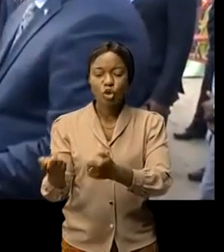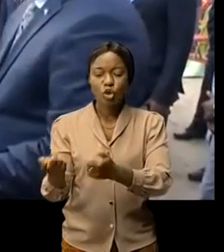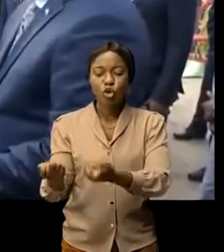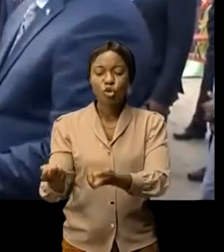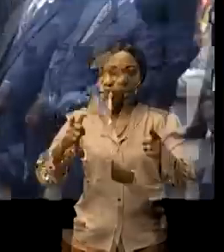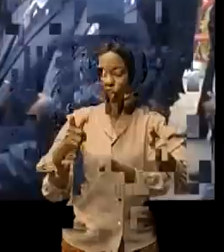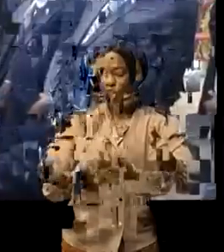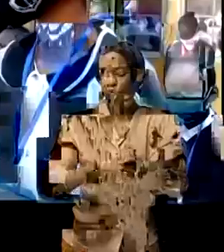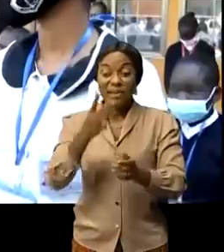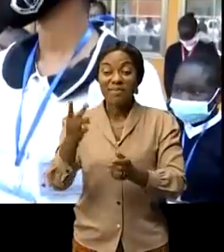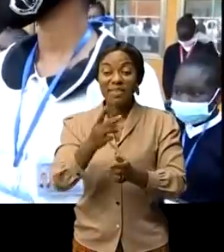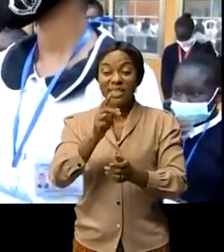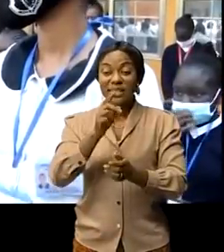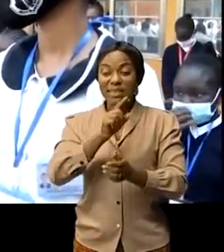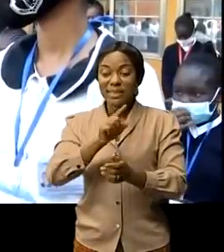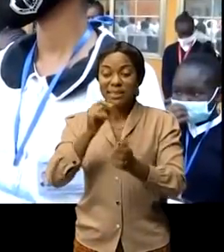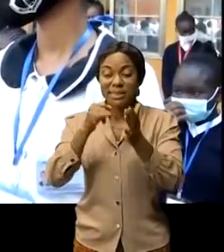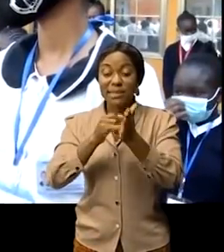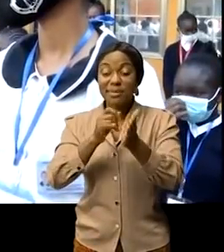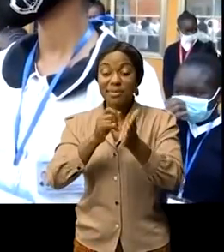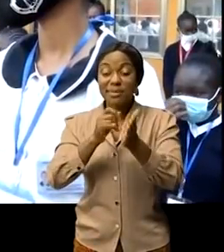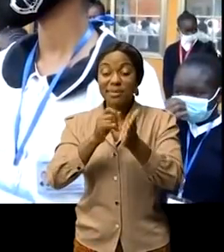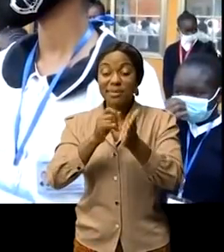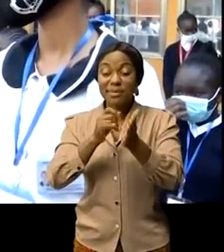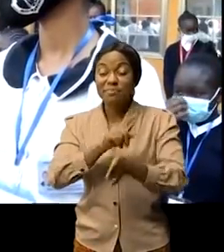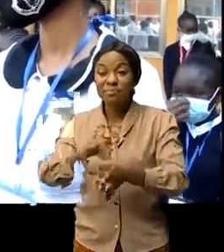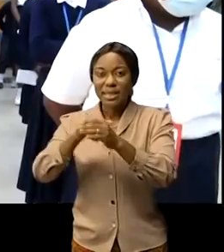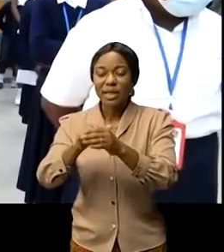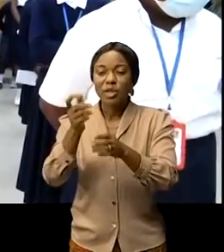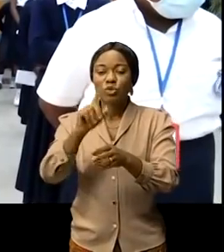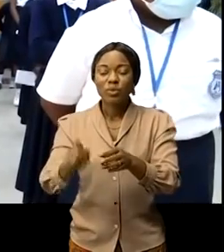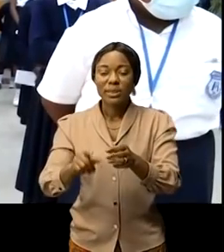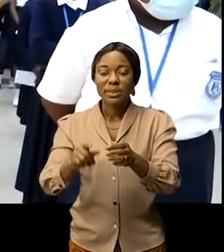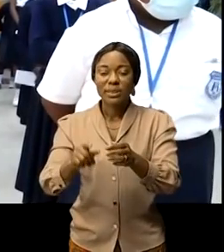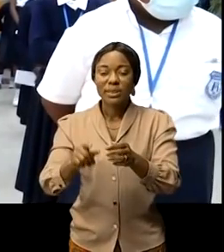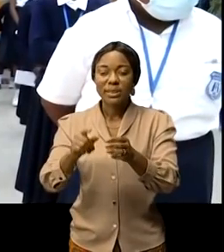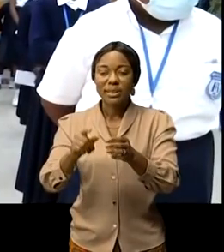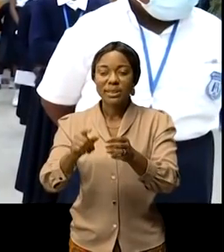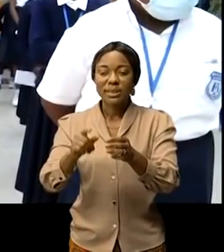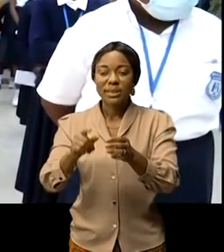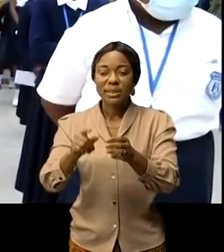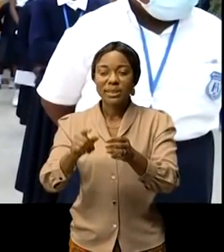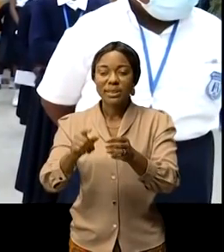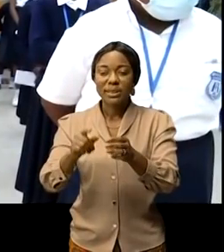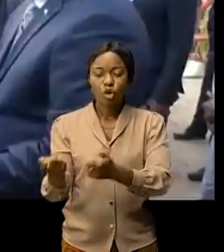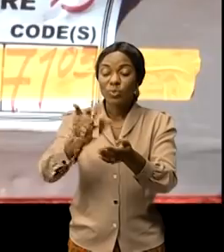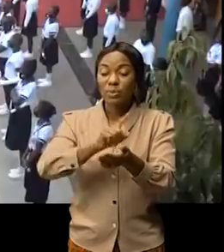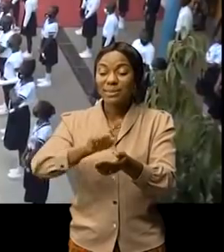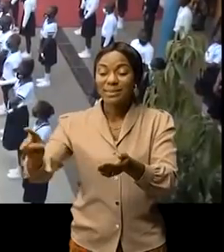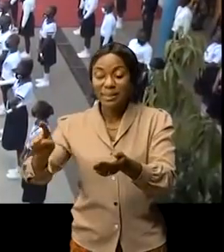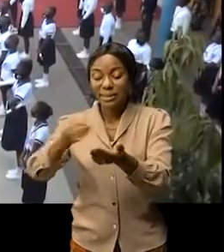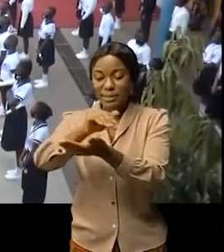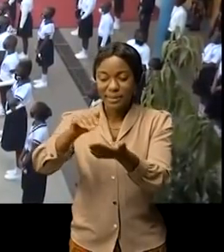363 finalistes répartis dans 6 centres ont participé en 2021